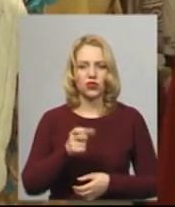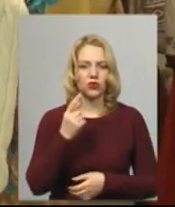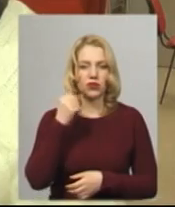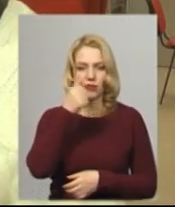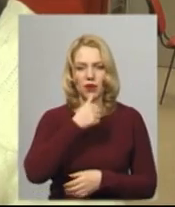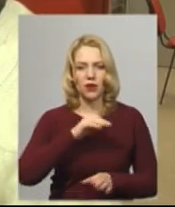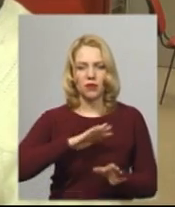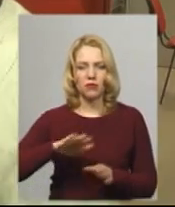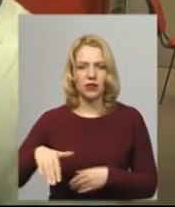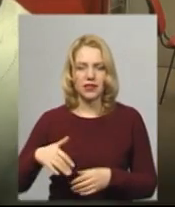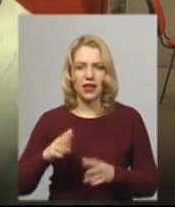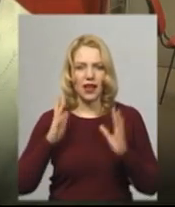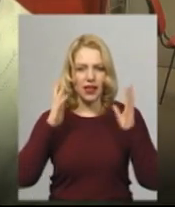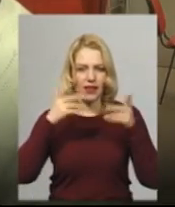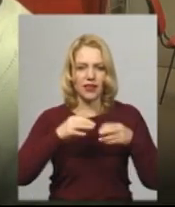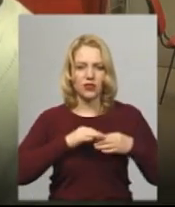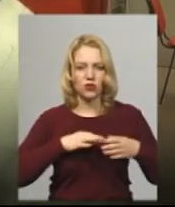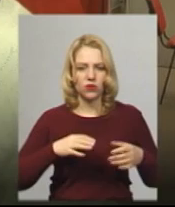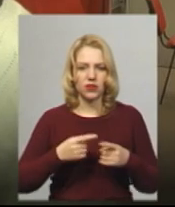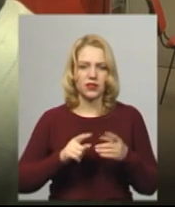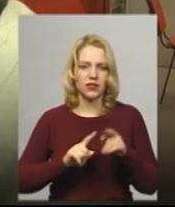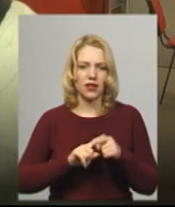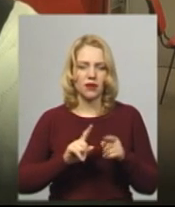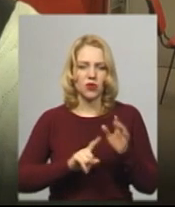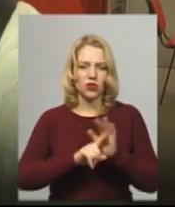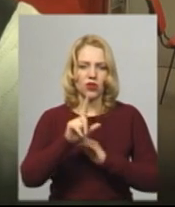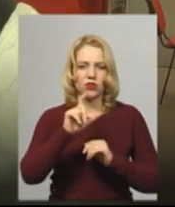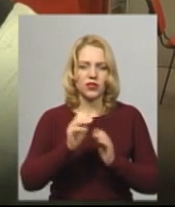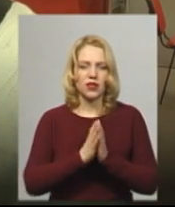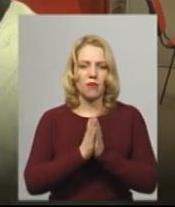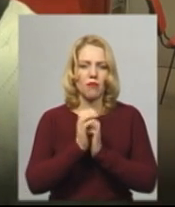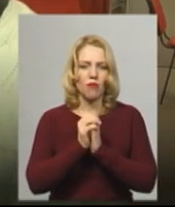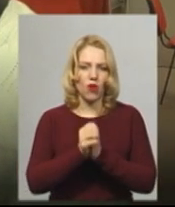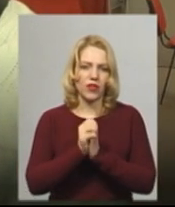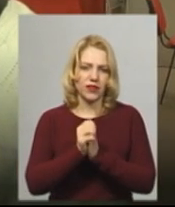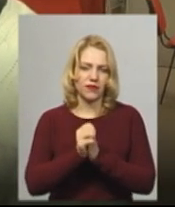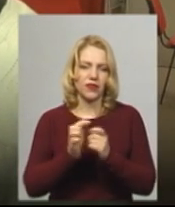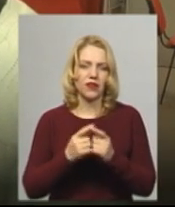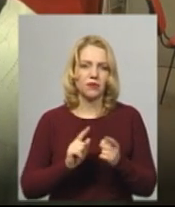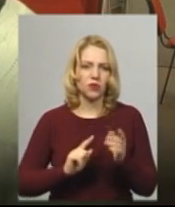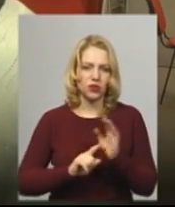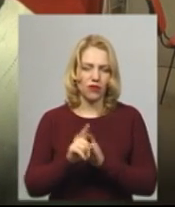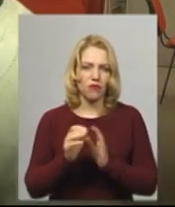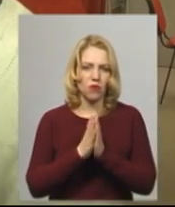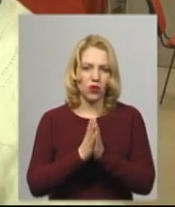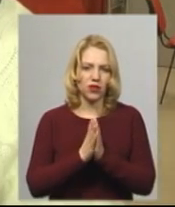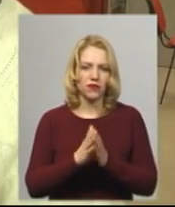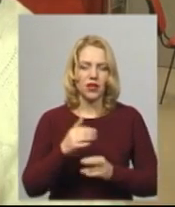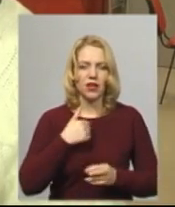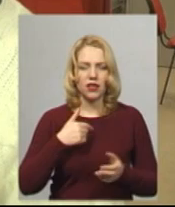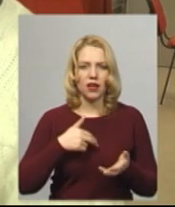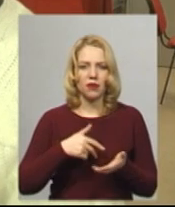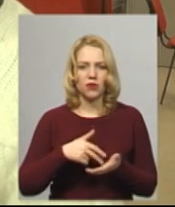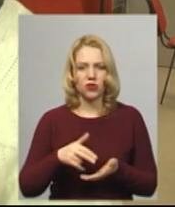переніс інсульт. Це, по-перше, з молитви. Це я творю в молитві. Я прийшов,